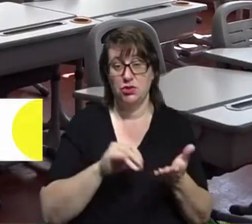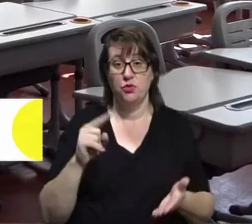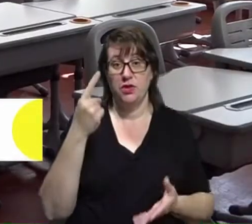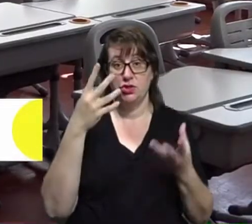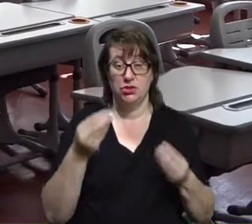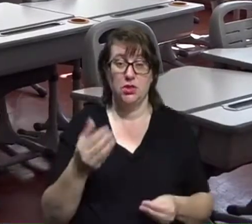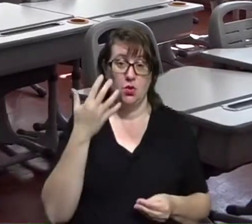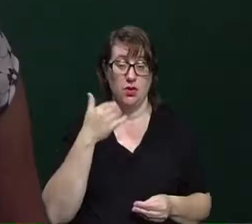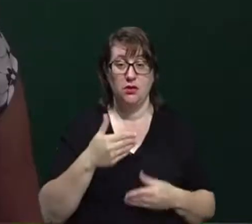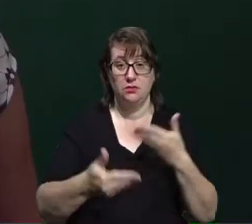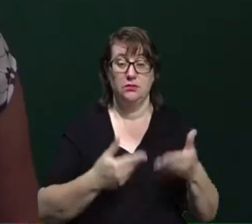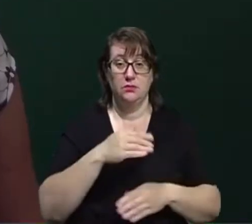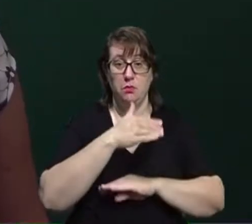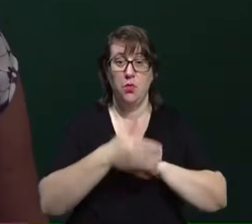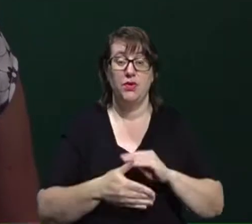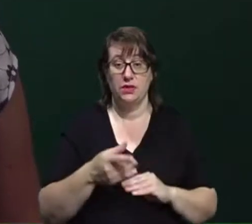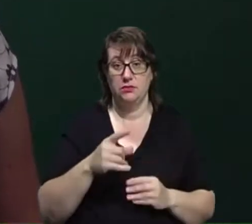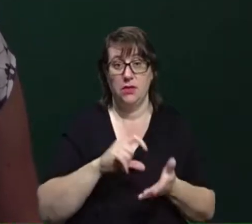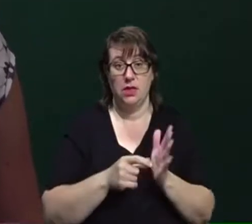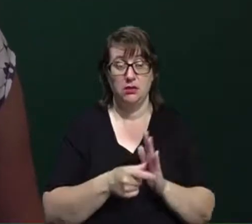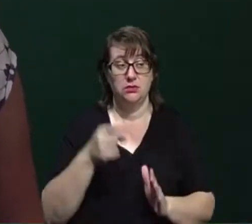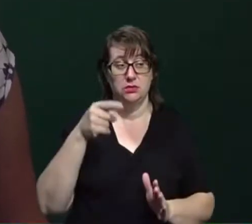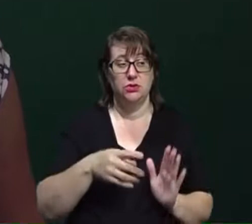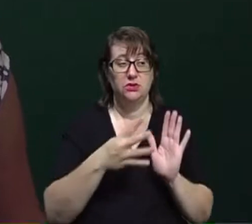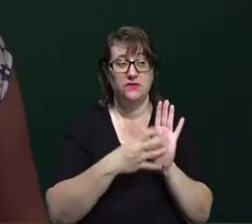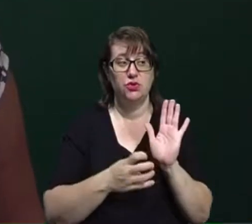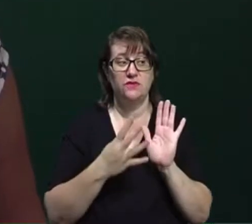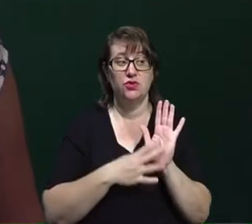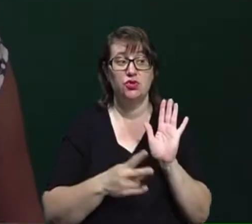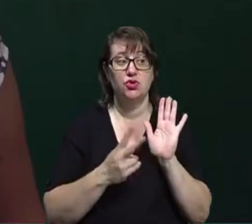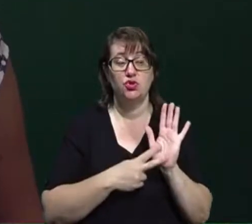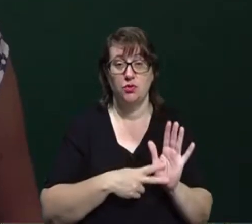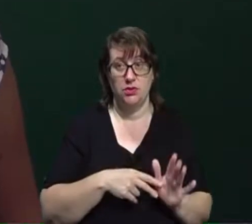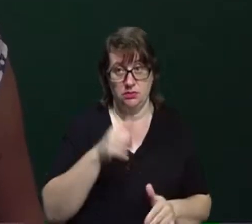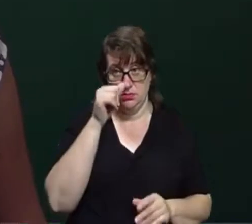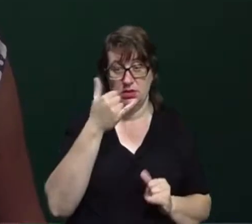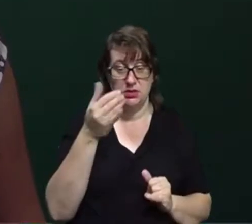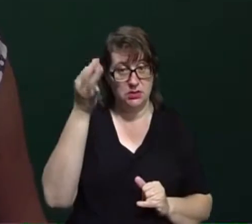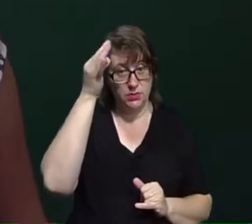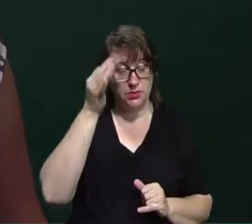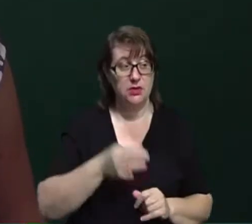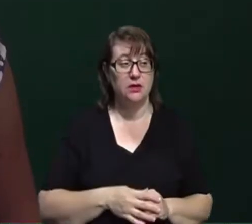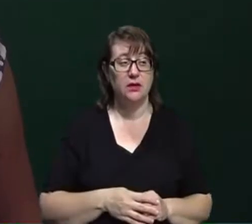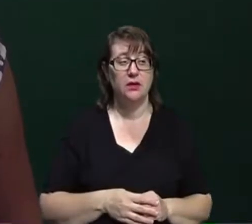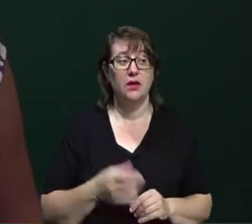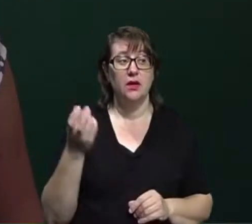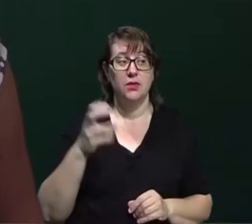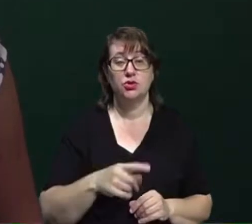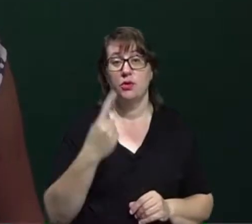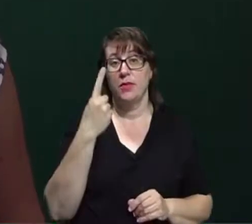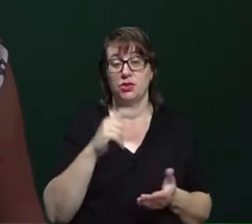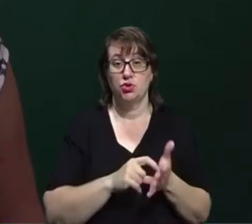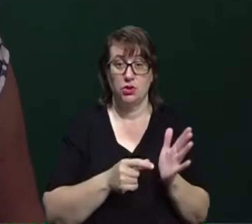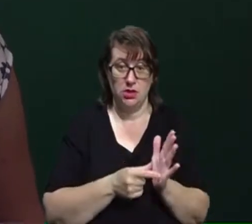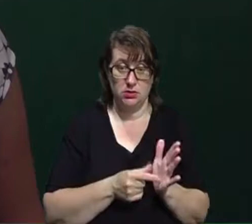він переступив поріг класу. «1997 рік, як зараз пам'ятаю, прийшов до першого класу і, ви